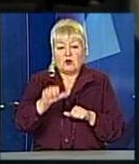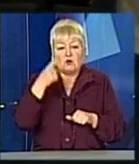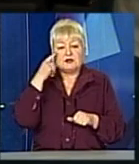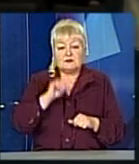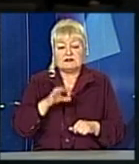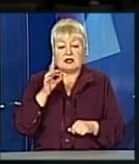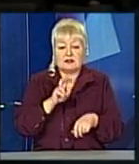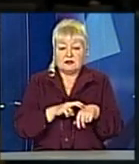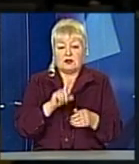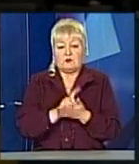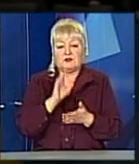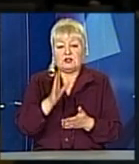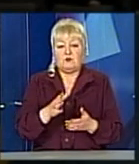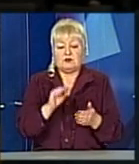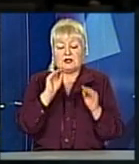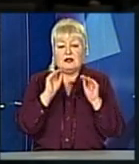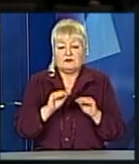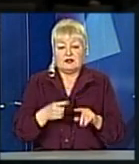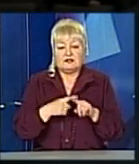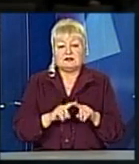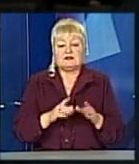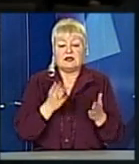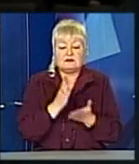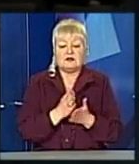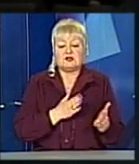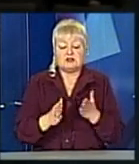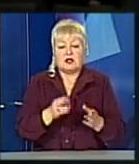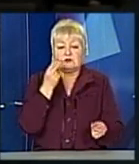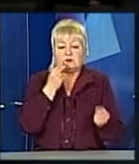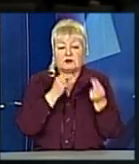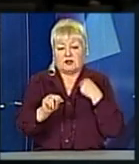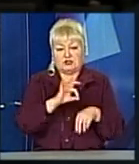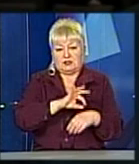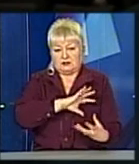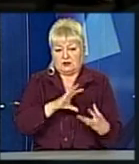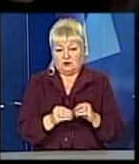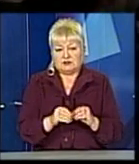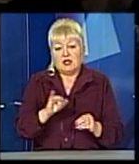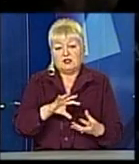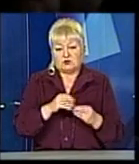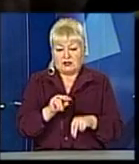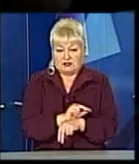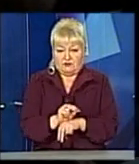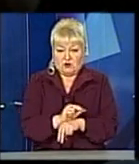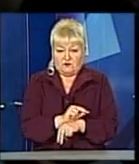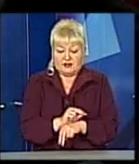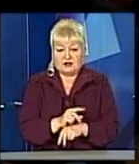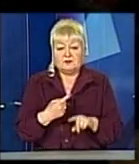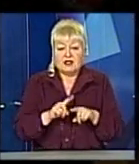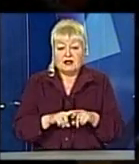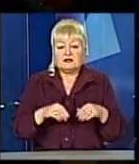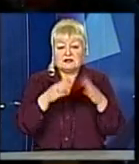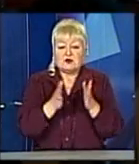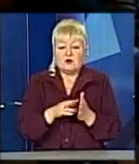об'єктивні дані. Оце є шлях до об'єктивізації, а значить покращення діагностики і результатів лікування. Створити діагностичний комплекс